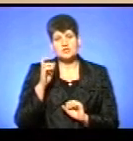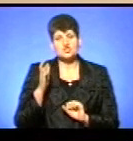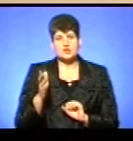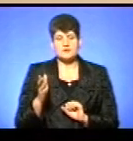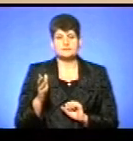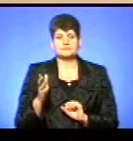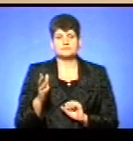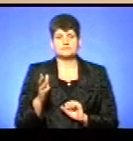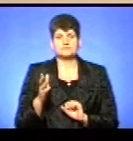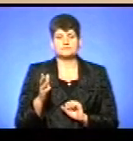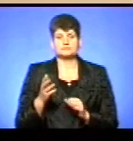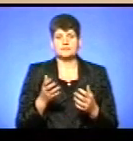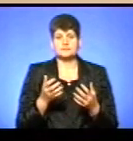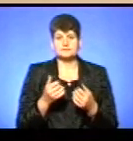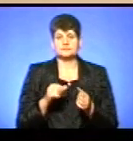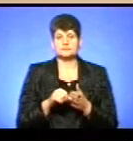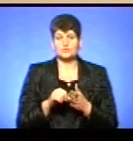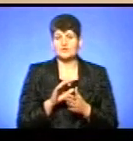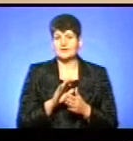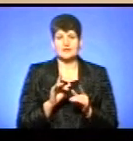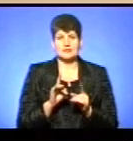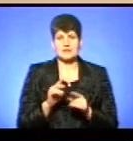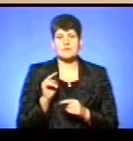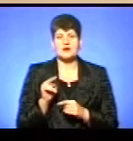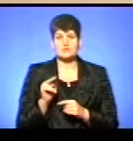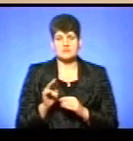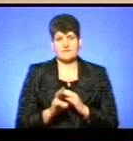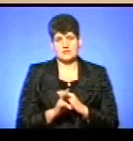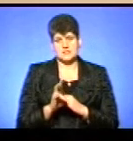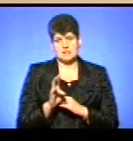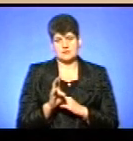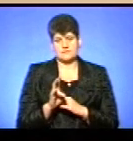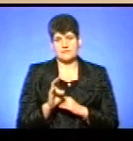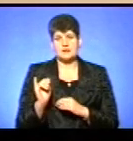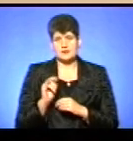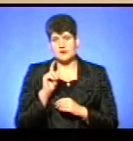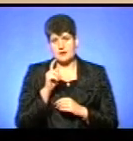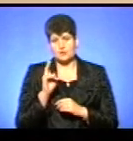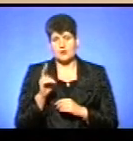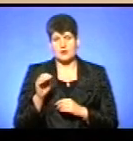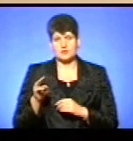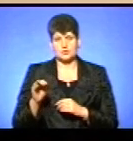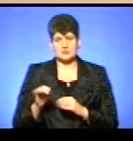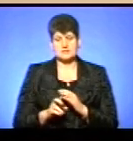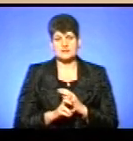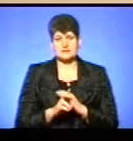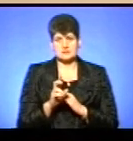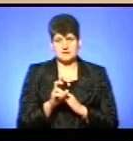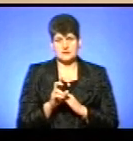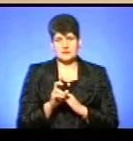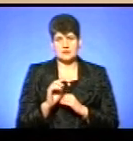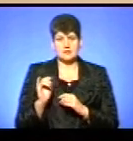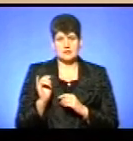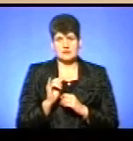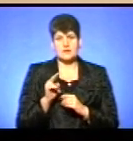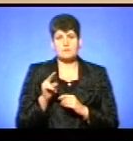бере участь не тільки православна церква, а і греко-католицька церква, і